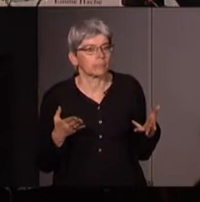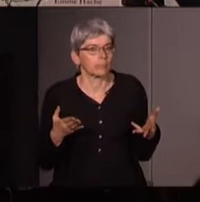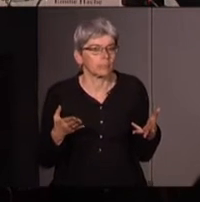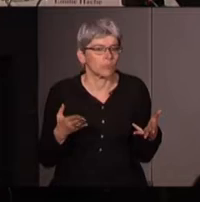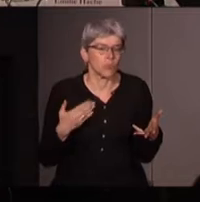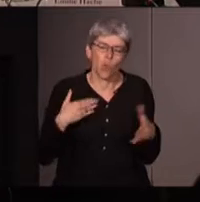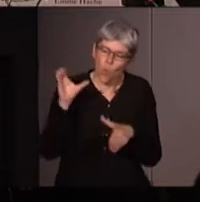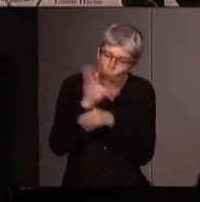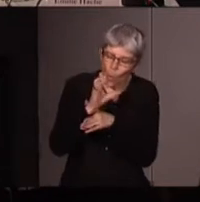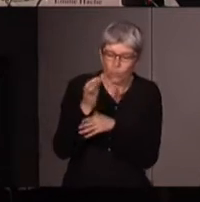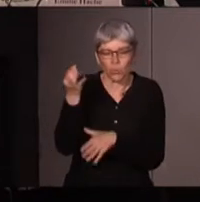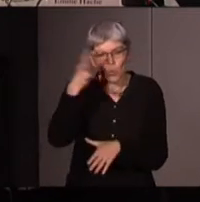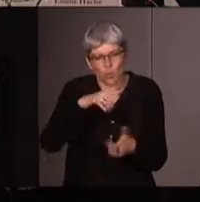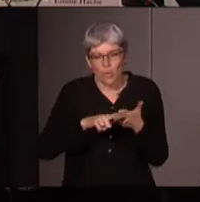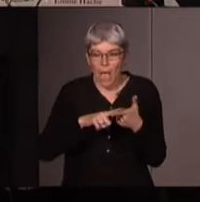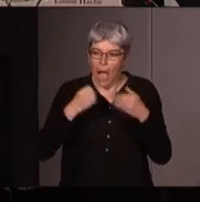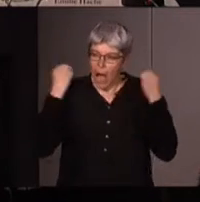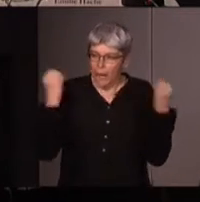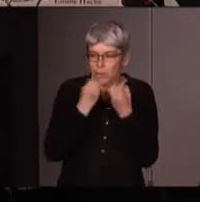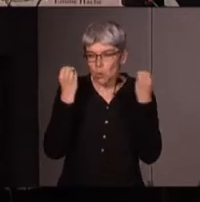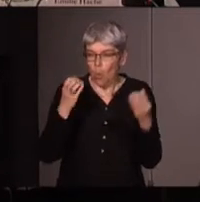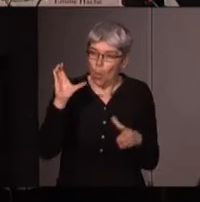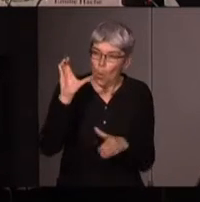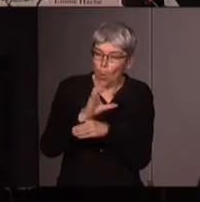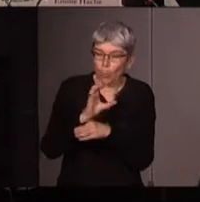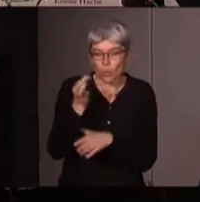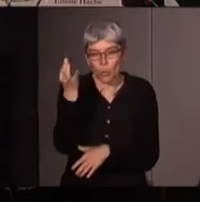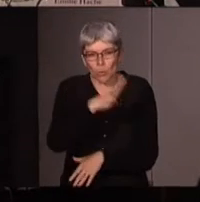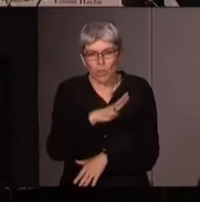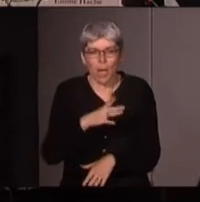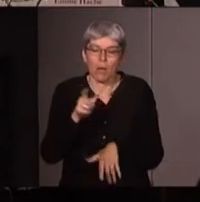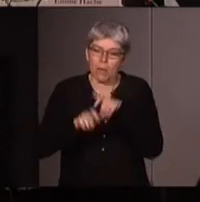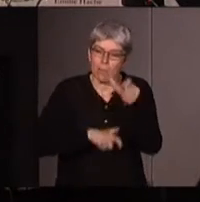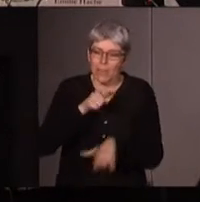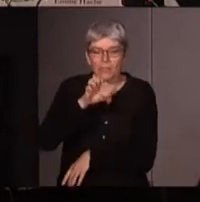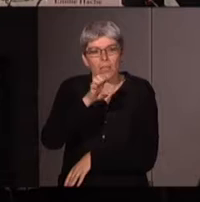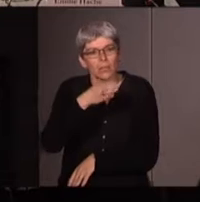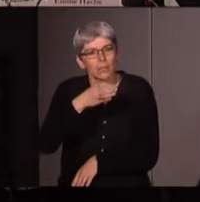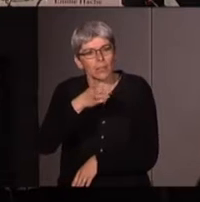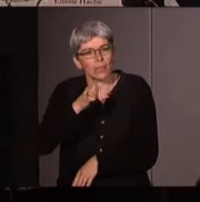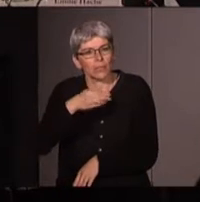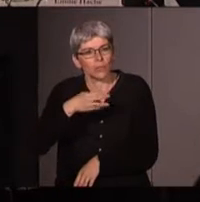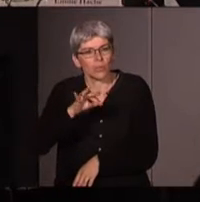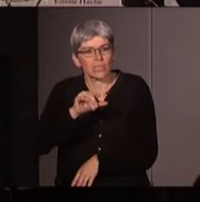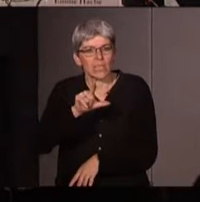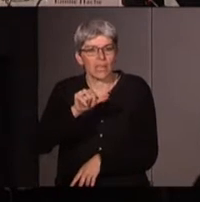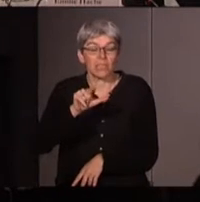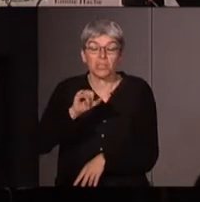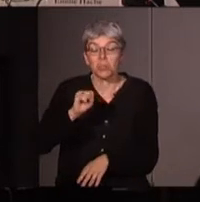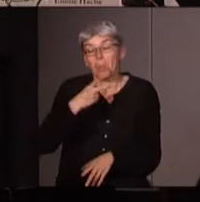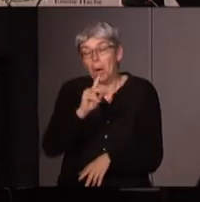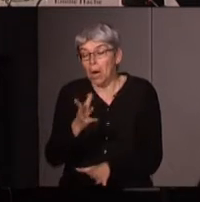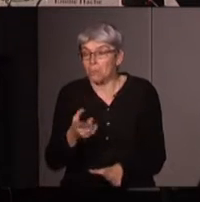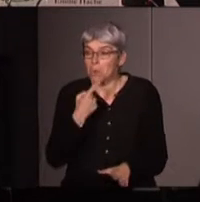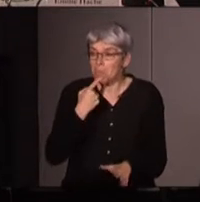pour antinucléaire les actions antinucléaires après ce que les gens étaient essentialistes ou pas finalement ce n'était pas bien grave mais quand on